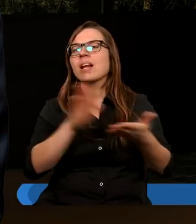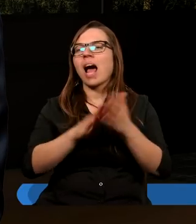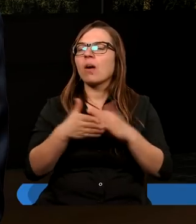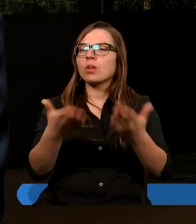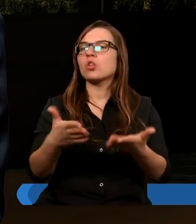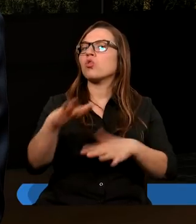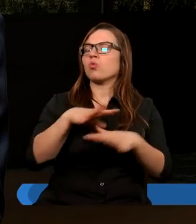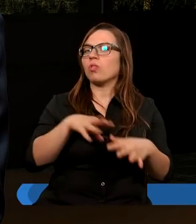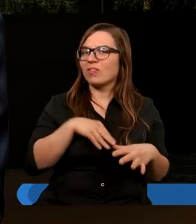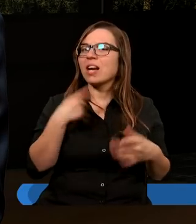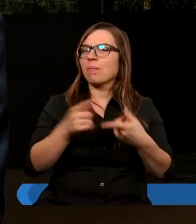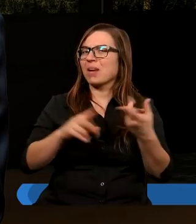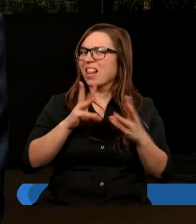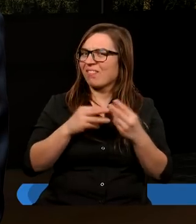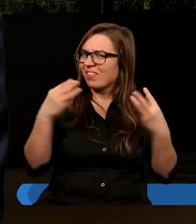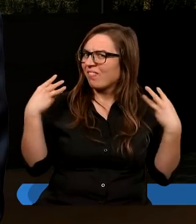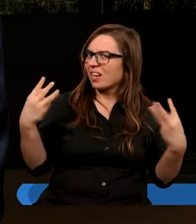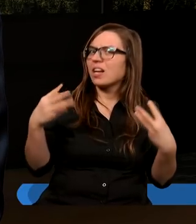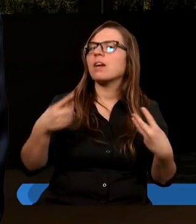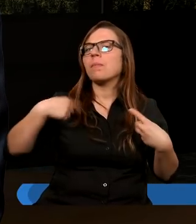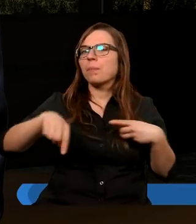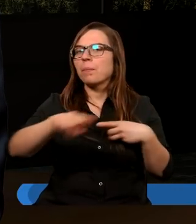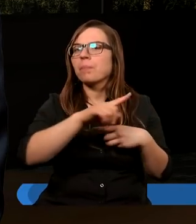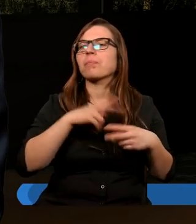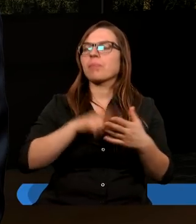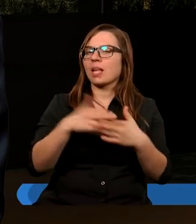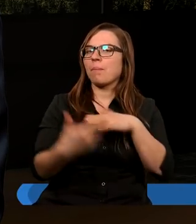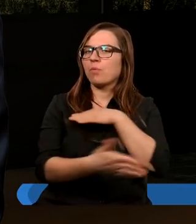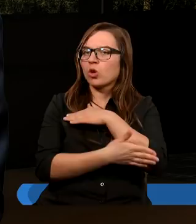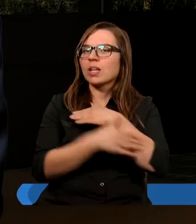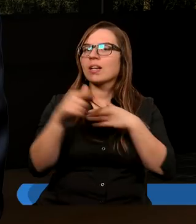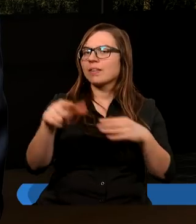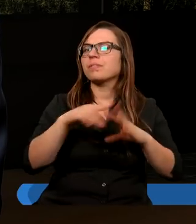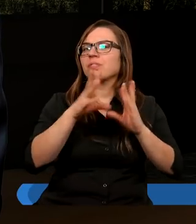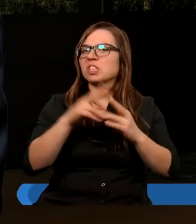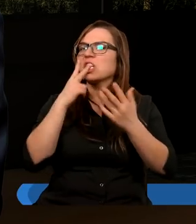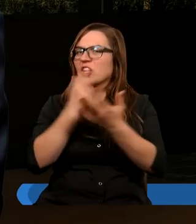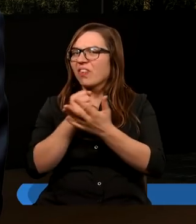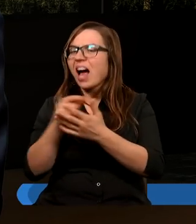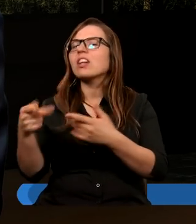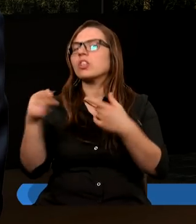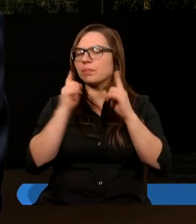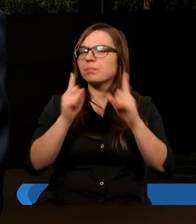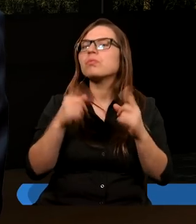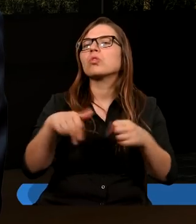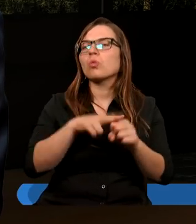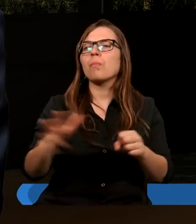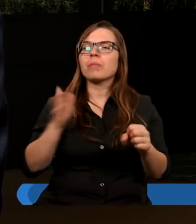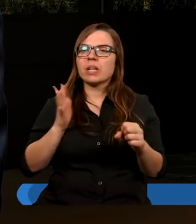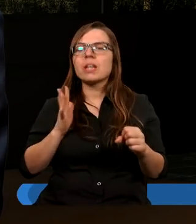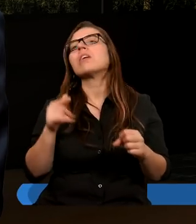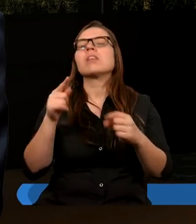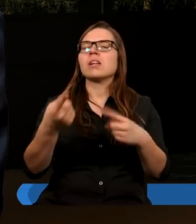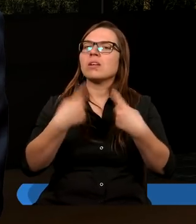czyli Duch Święty przede wszystkim i my na podstawie zresztą doświadczeń, które przeżyli